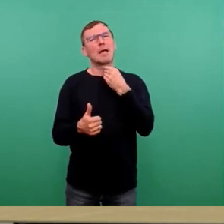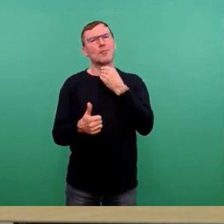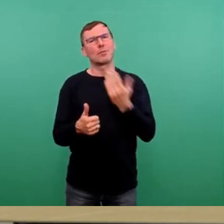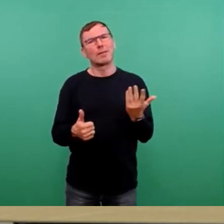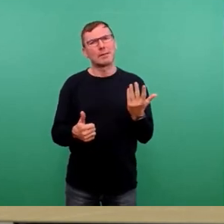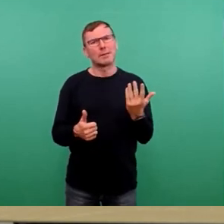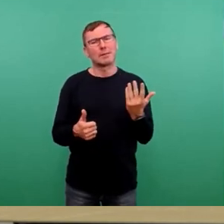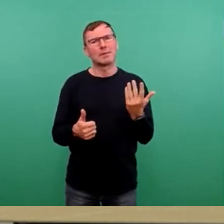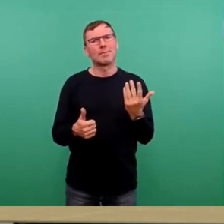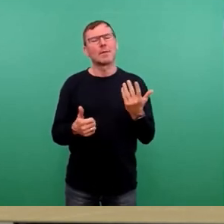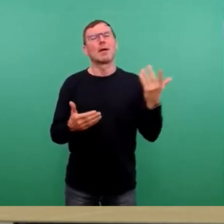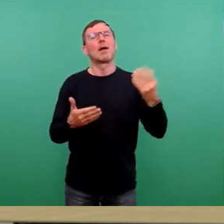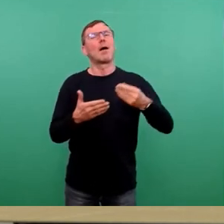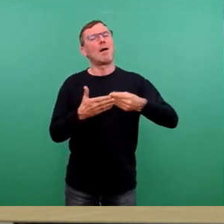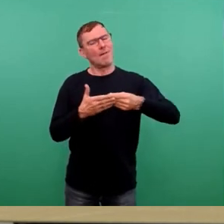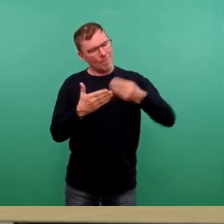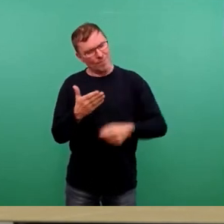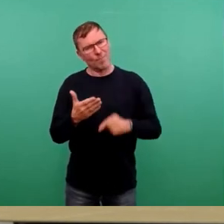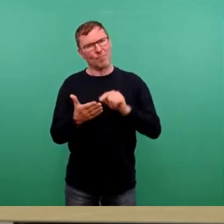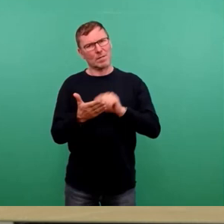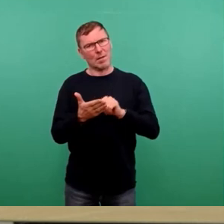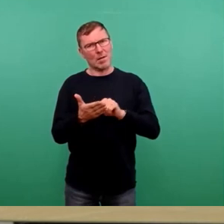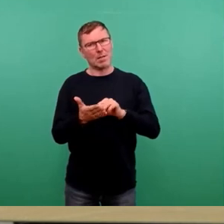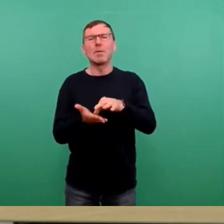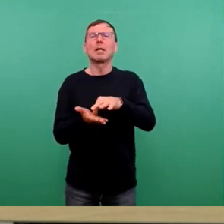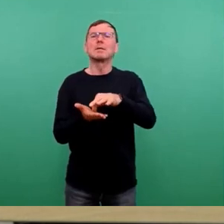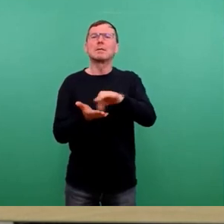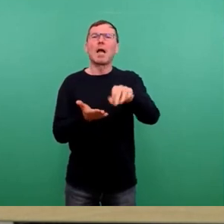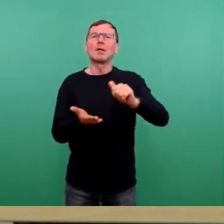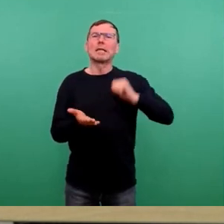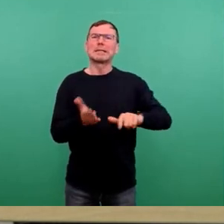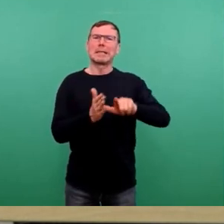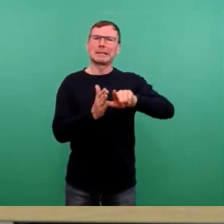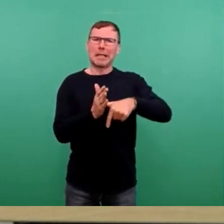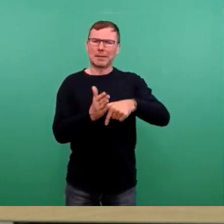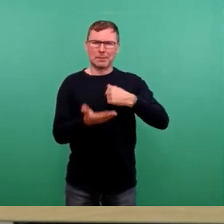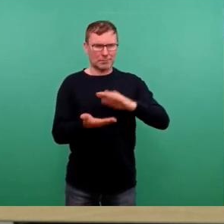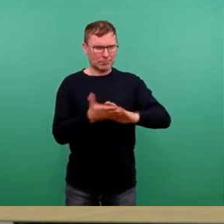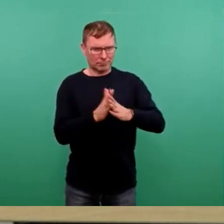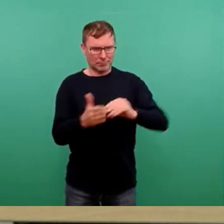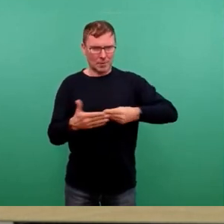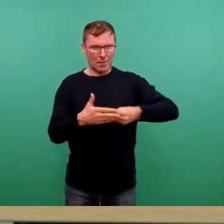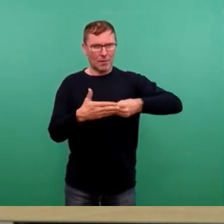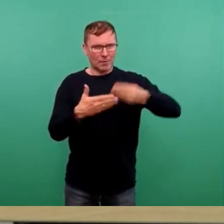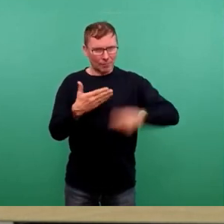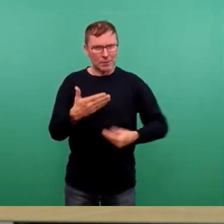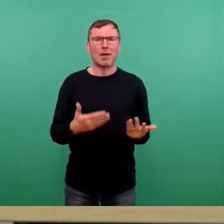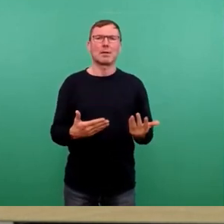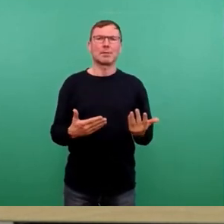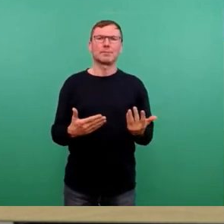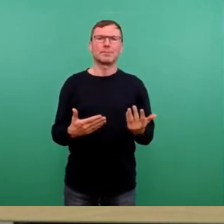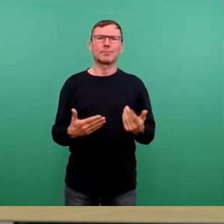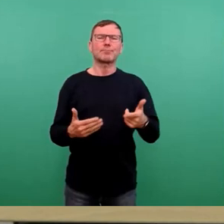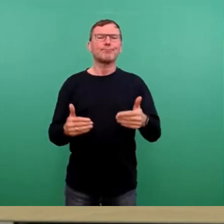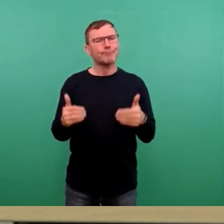Vertrag mit einem Zahlungsdienstleister abgeschlossen wird. Und das hat sich doch